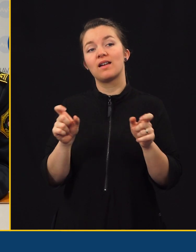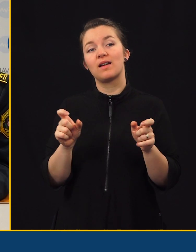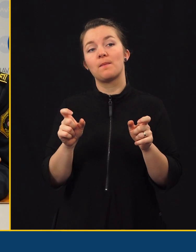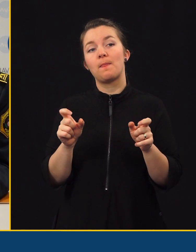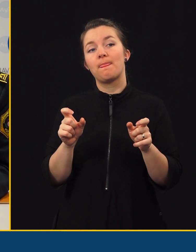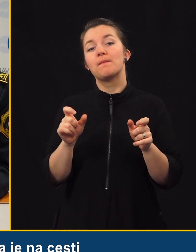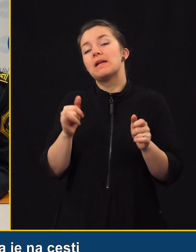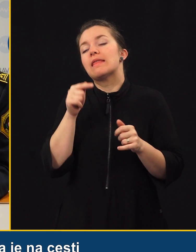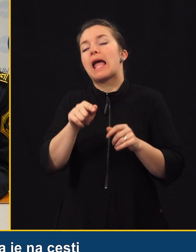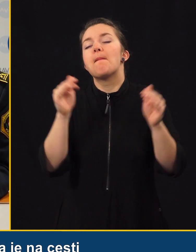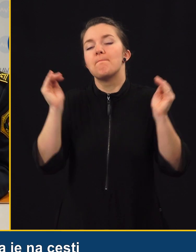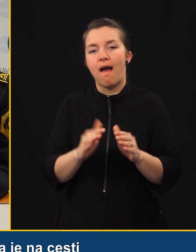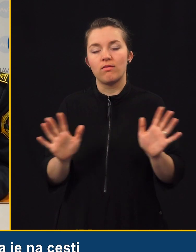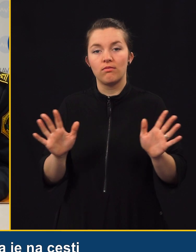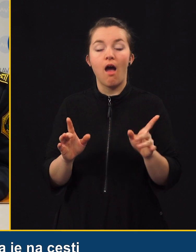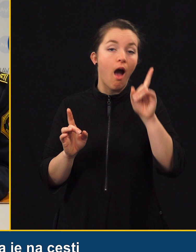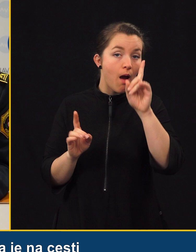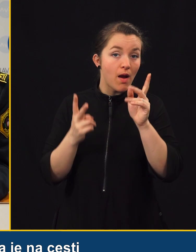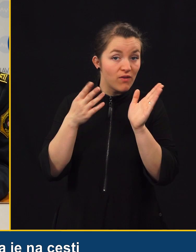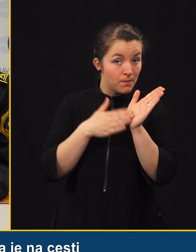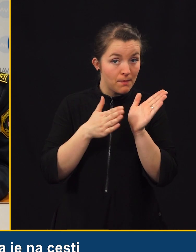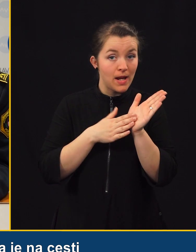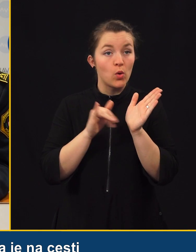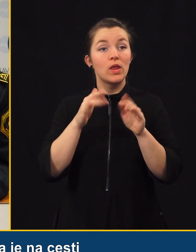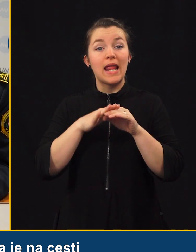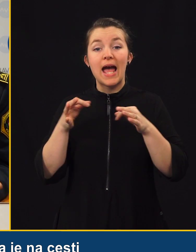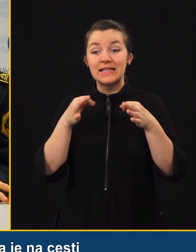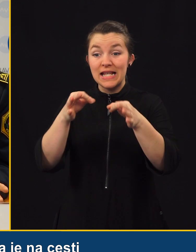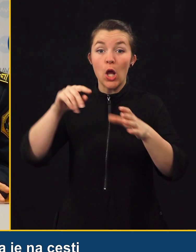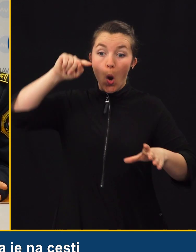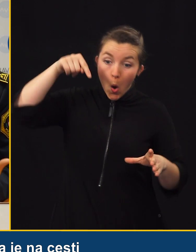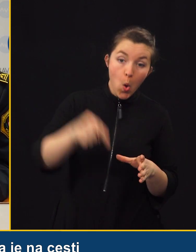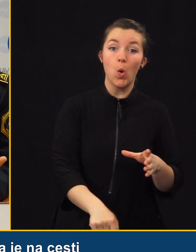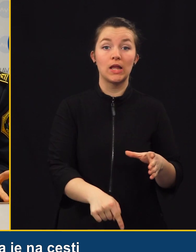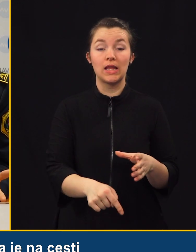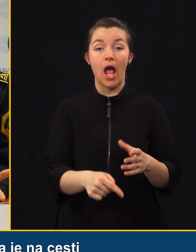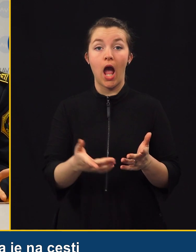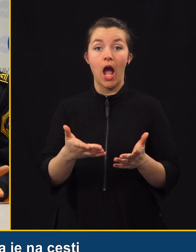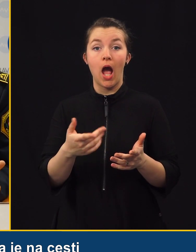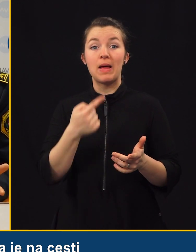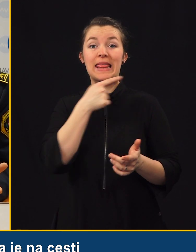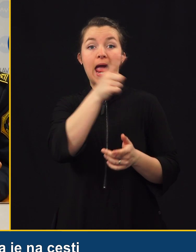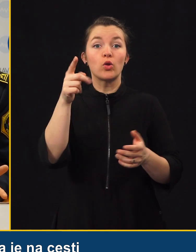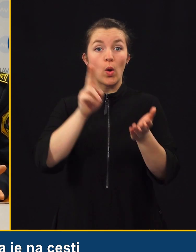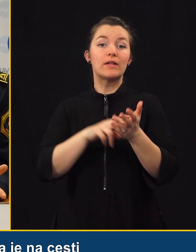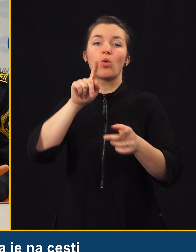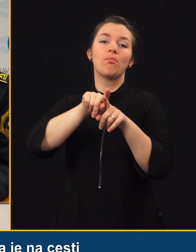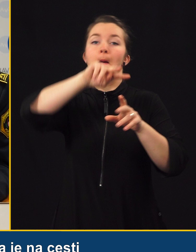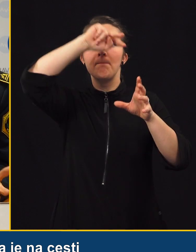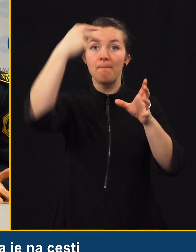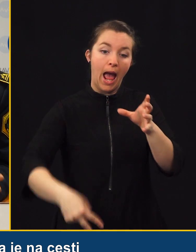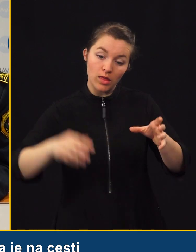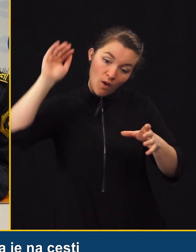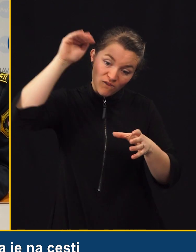mislim, je tega manj. Vsekakor pa v primeru, da je na cesti lukna in nekdo bi rekel, dobesedno pade v to